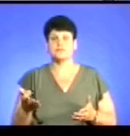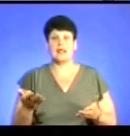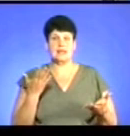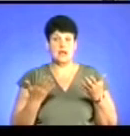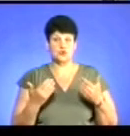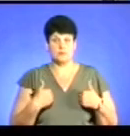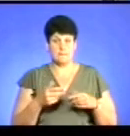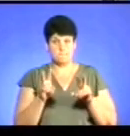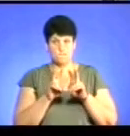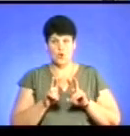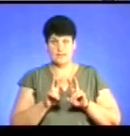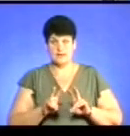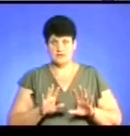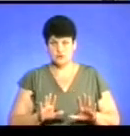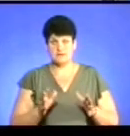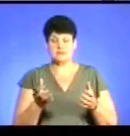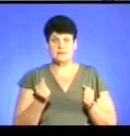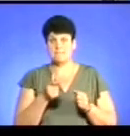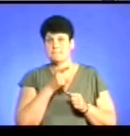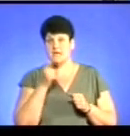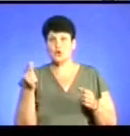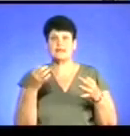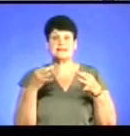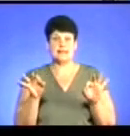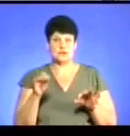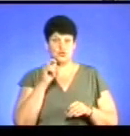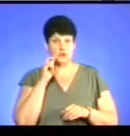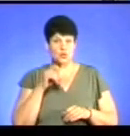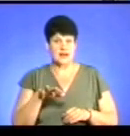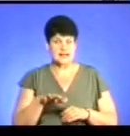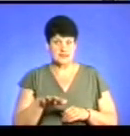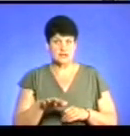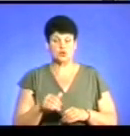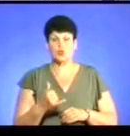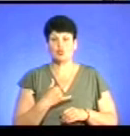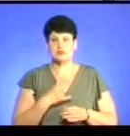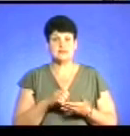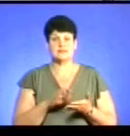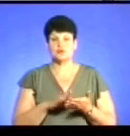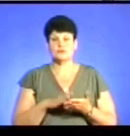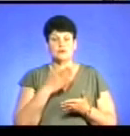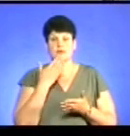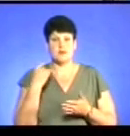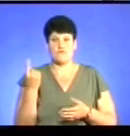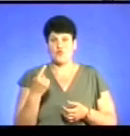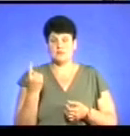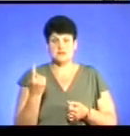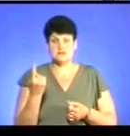проаналізуємо, скажімо, період незалежності України, то в нас не зафіксовано в області